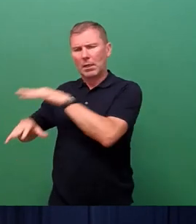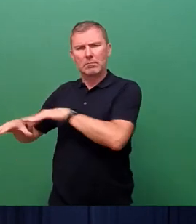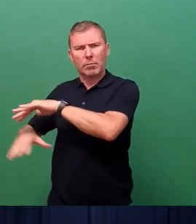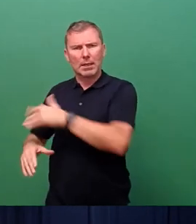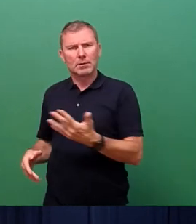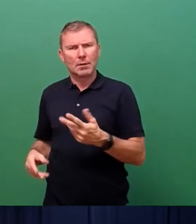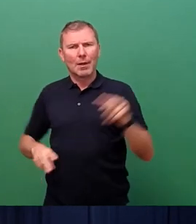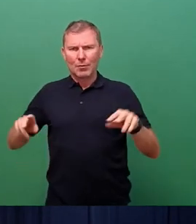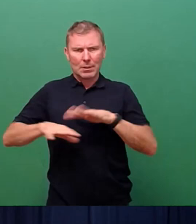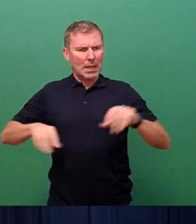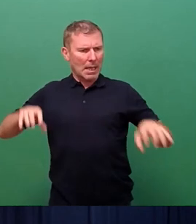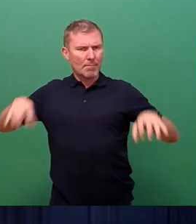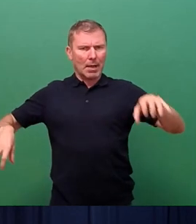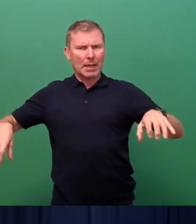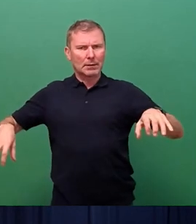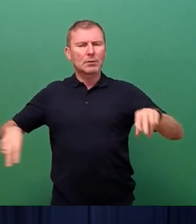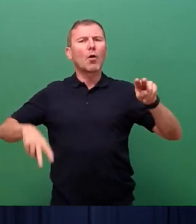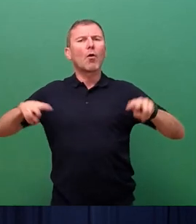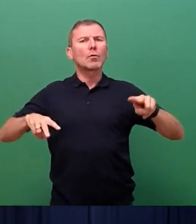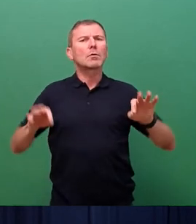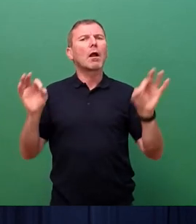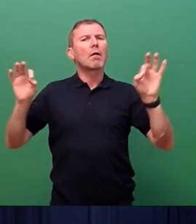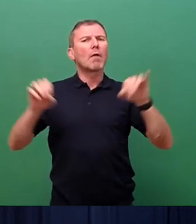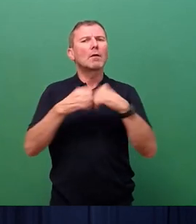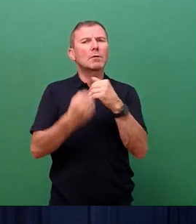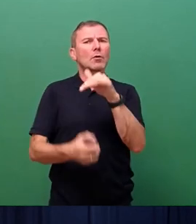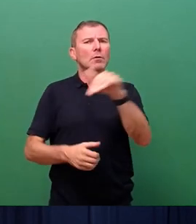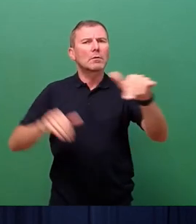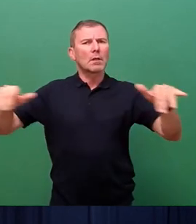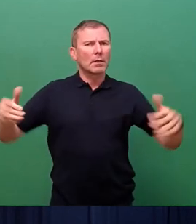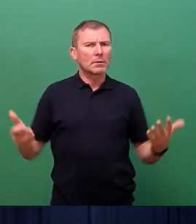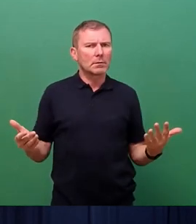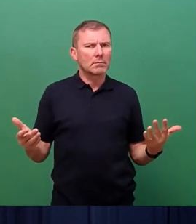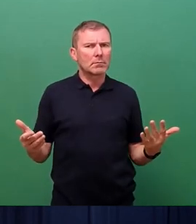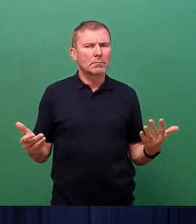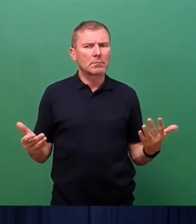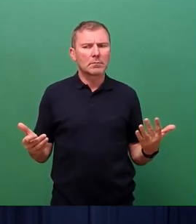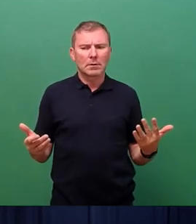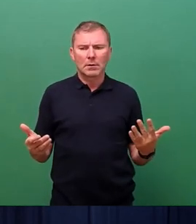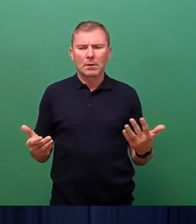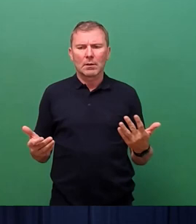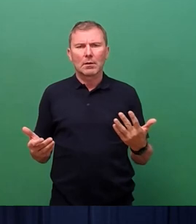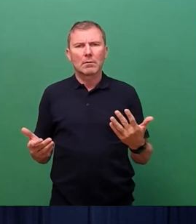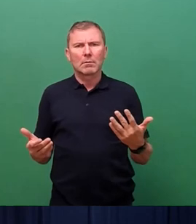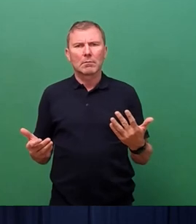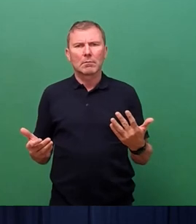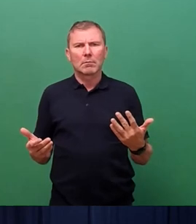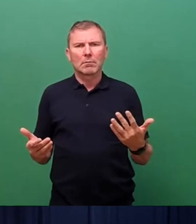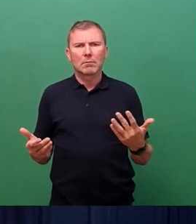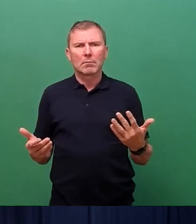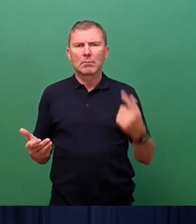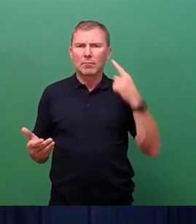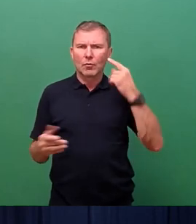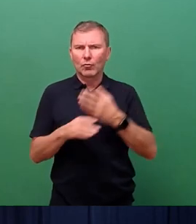eben auch unterschiedliche Gefährdungslagen vorhanden sind. Also das ist ja durchaus auch etwas, was wir eben als Stadt... Ja, als